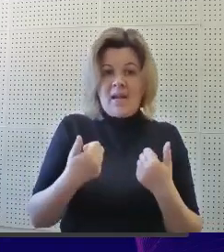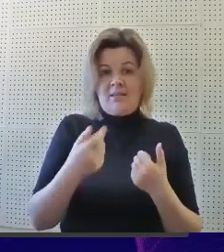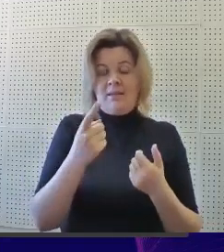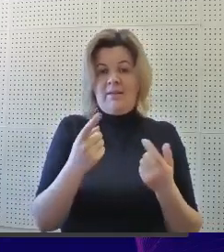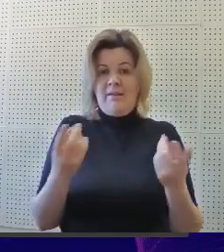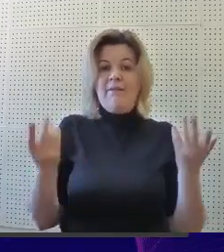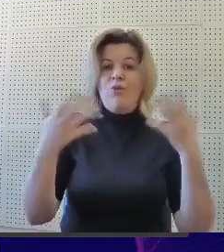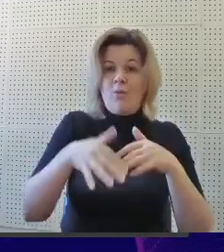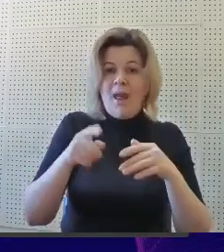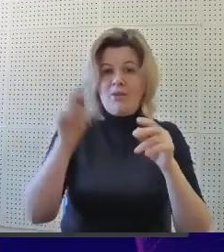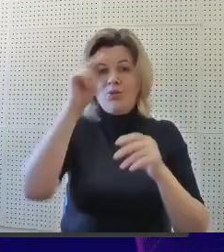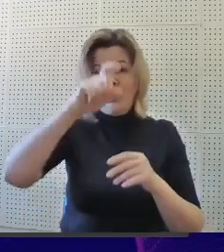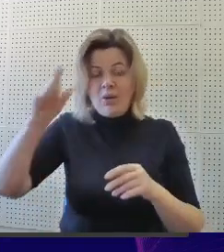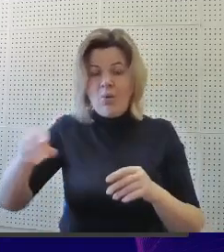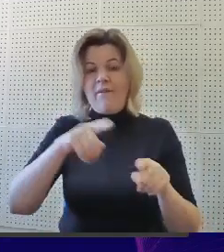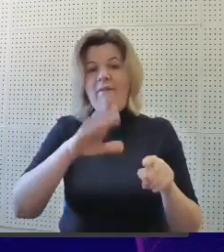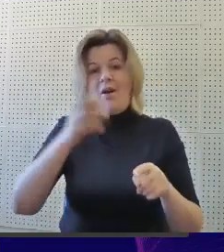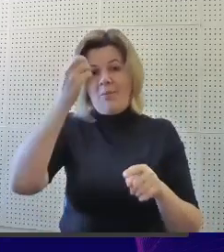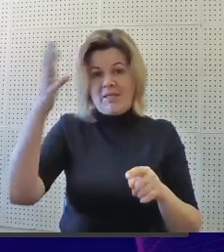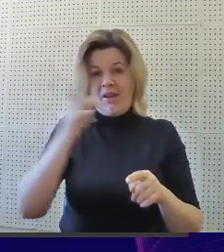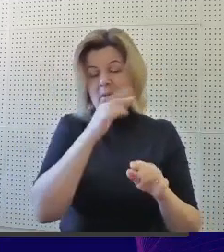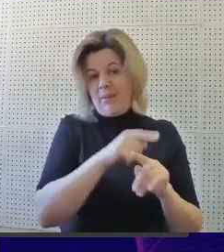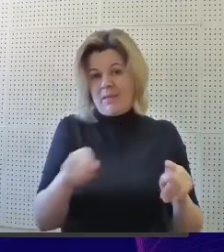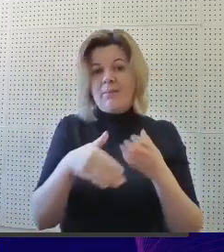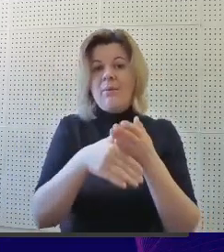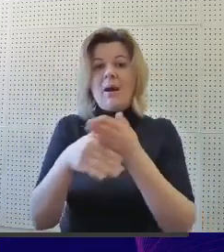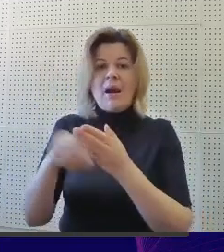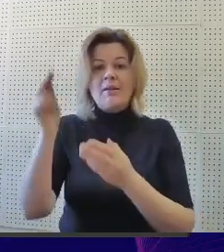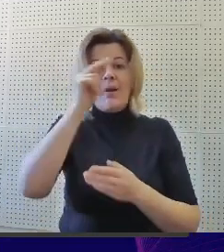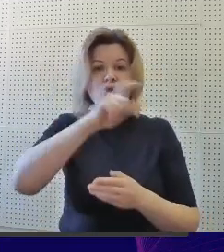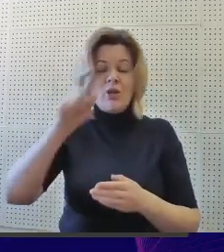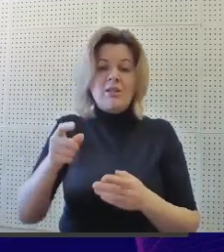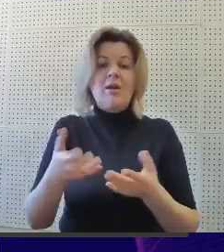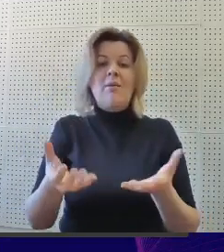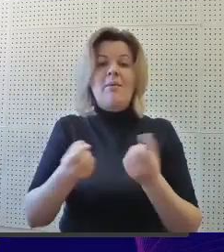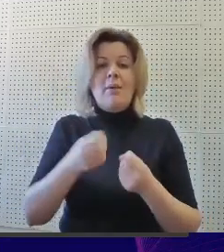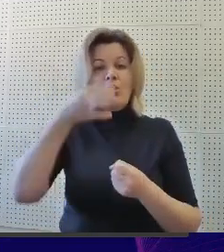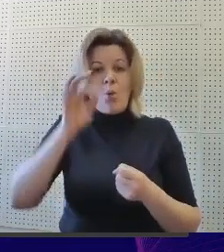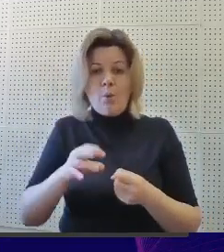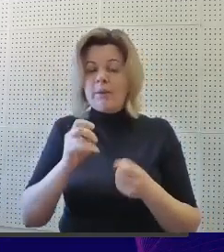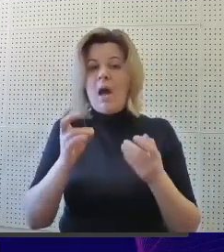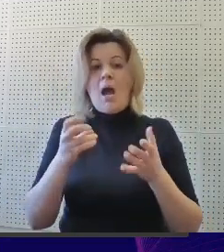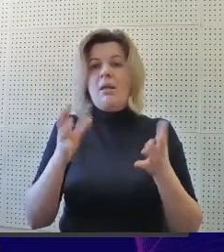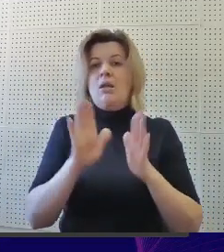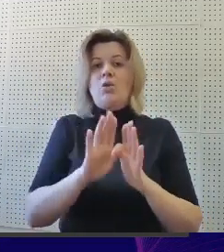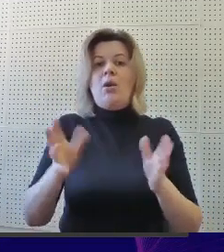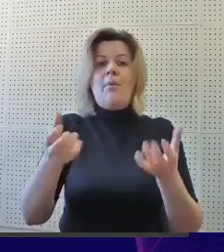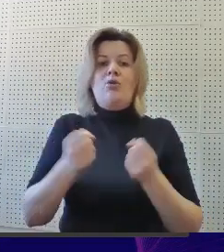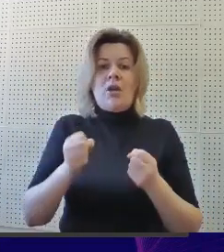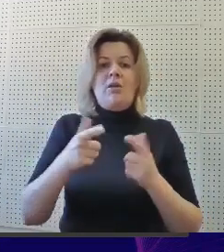влюблять учеников в образовательный процесс, помогает обучающимся приобретать опыт, а не получать готовую